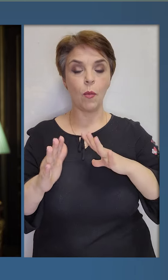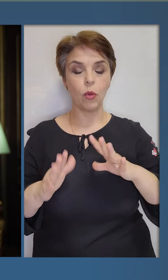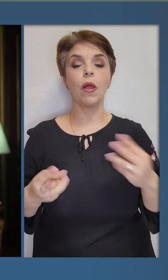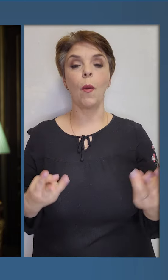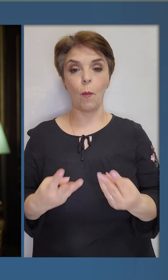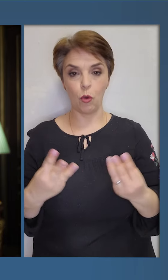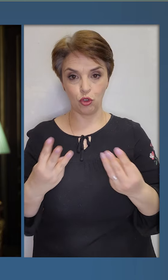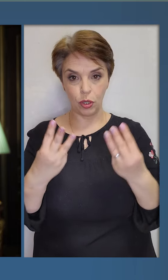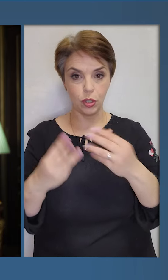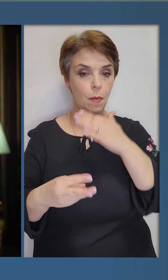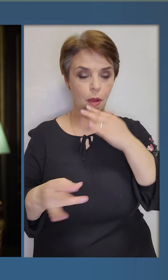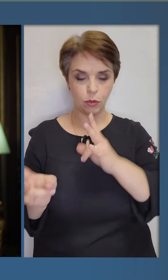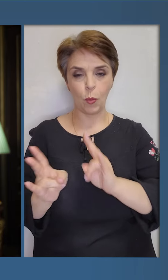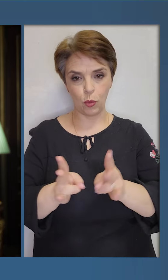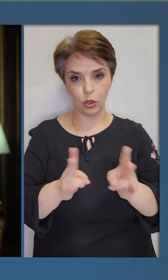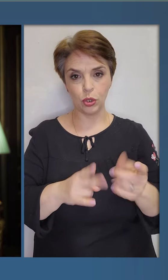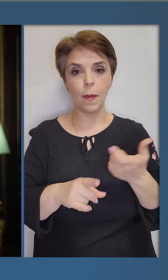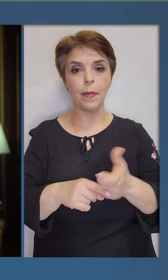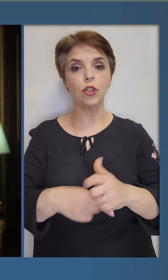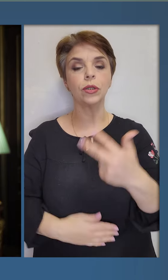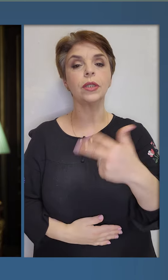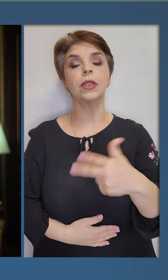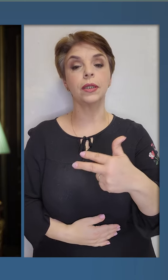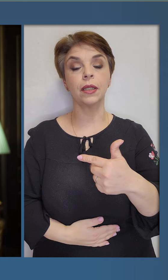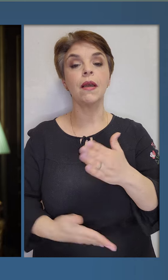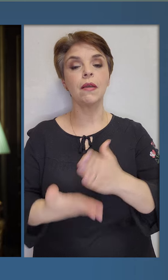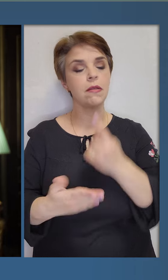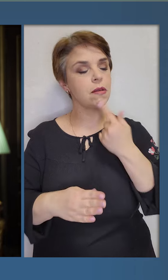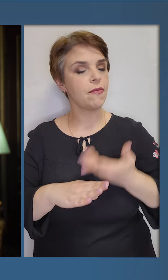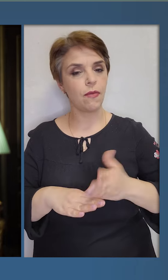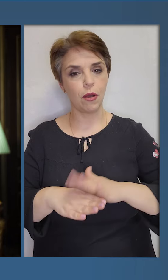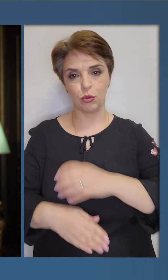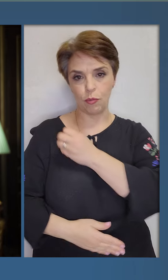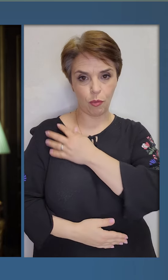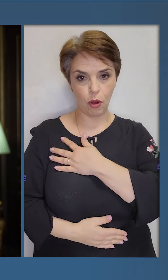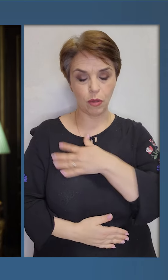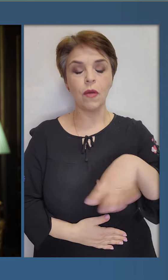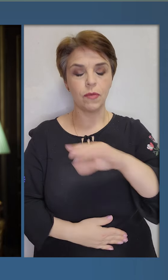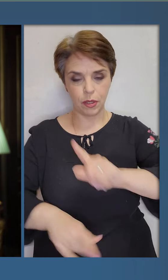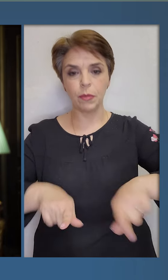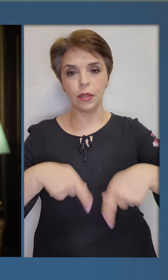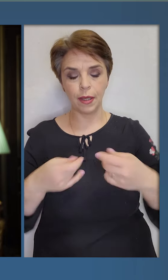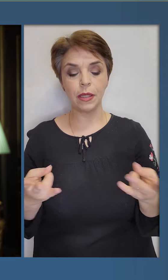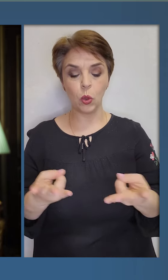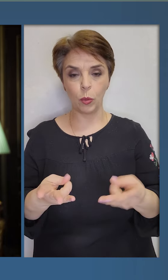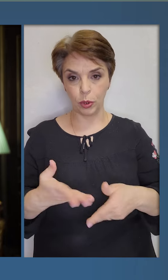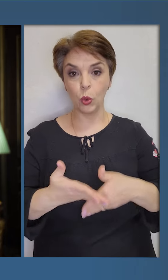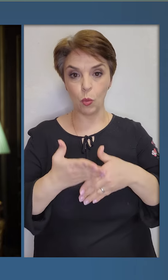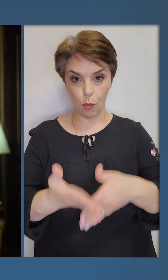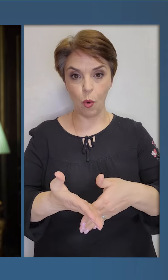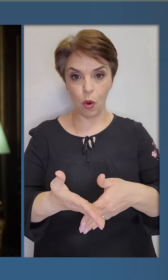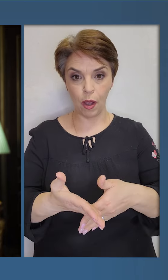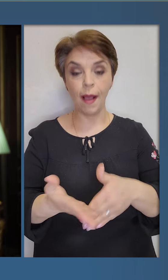Була пожежа, багато постраждали, більше 30. Є важко поранені. Усім надається необхідна